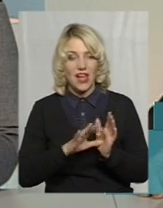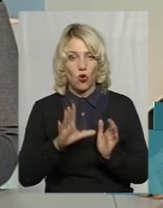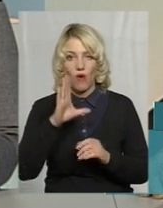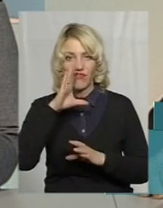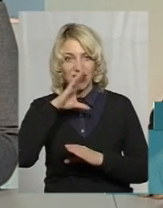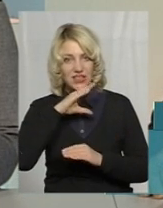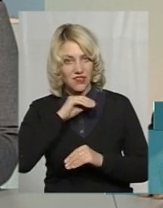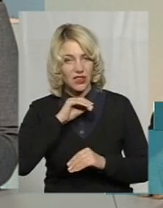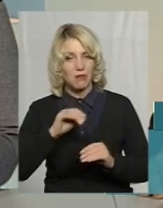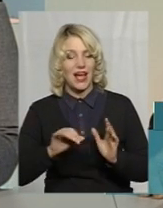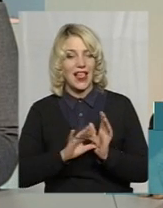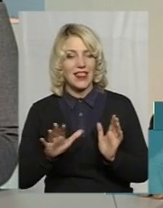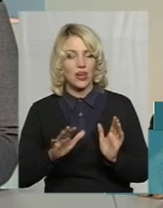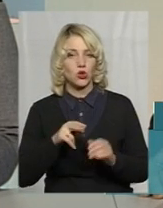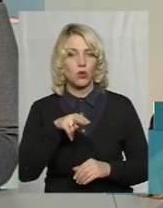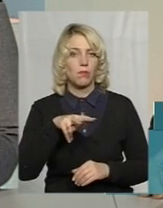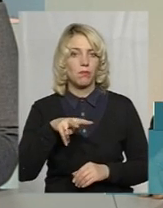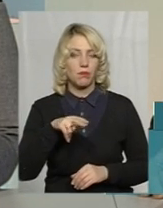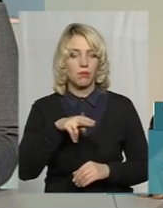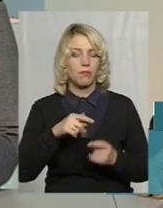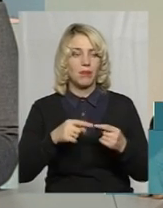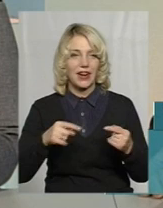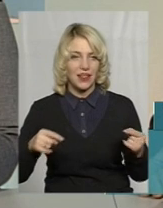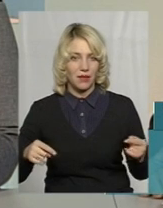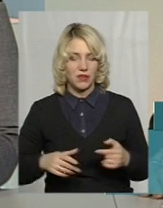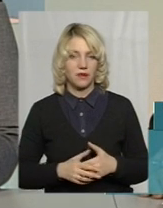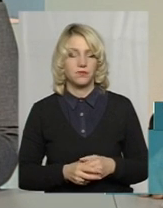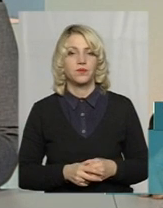електроприводами і таке інше.